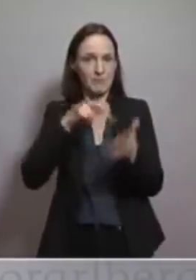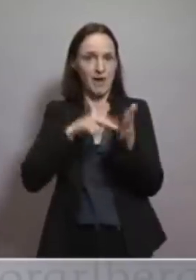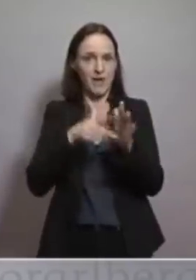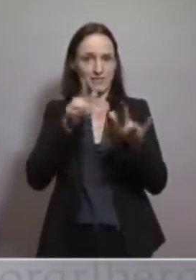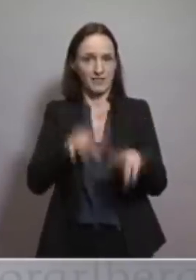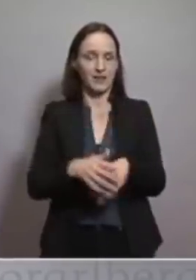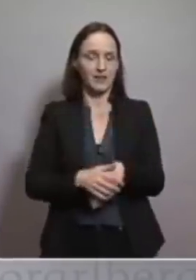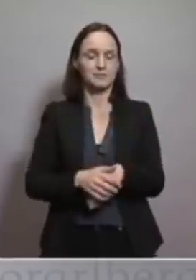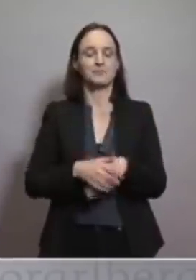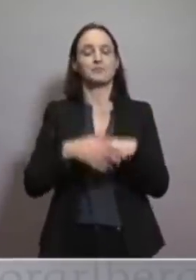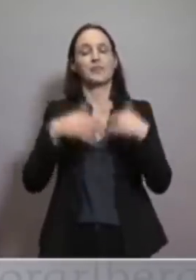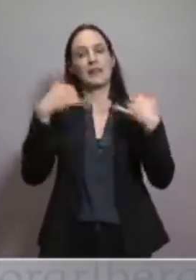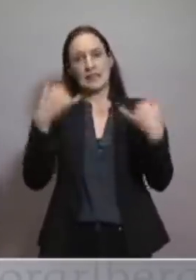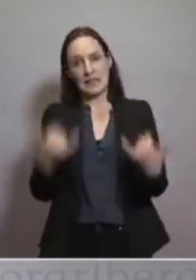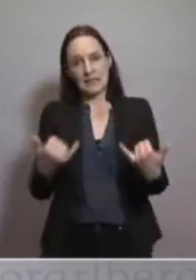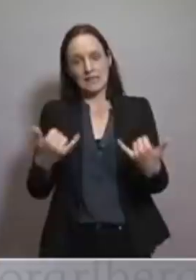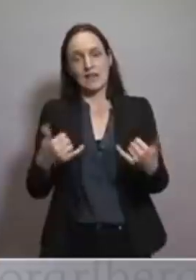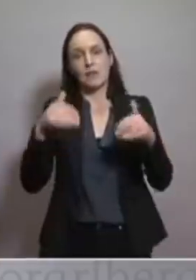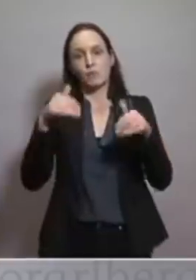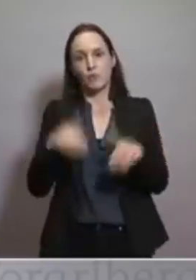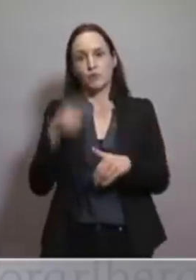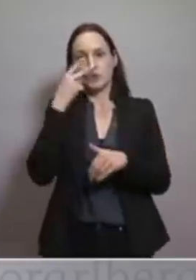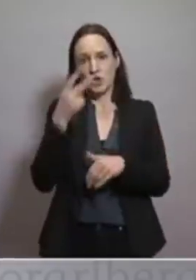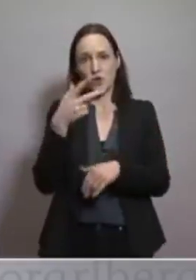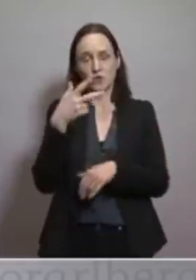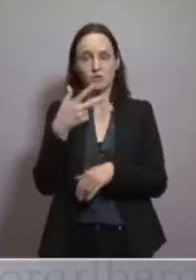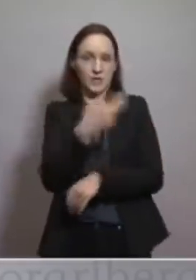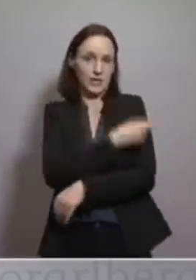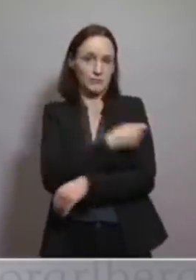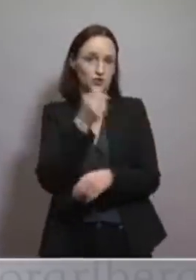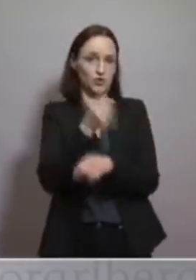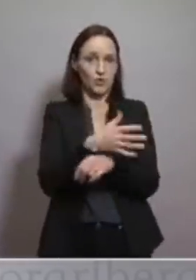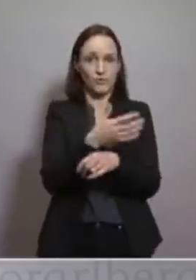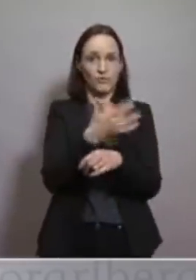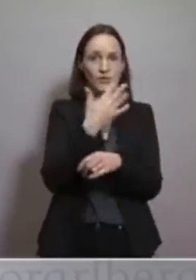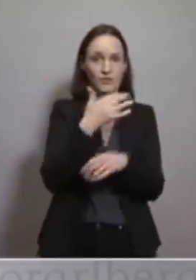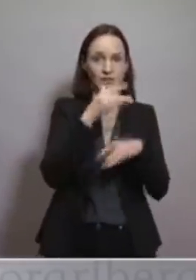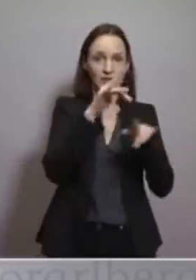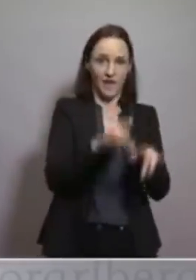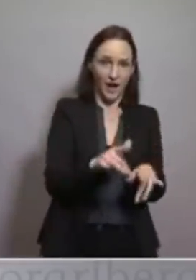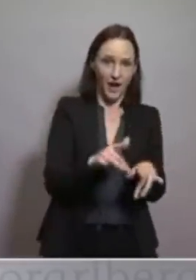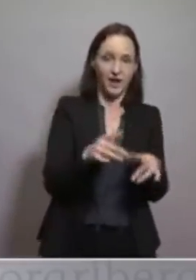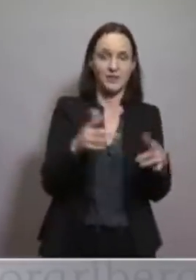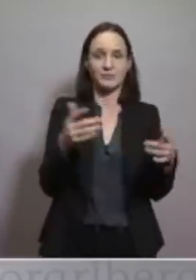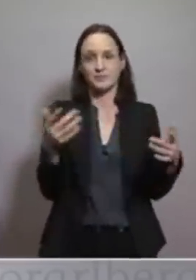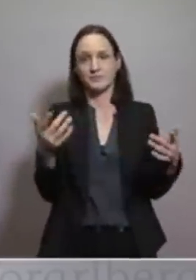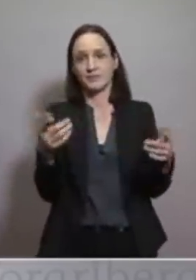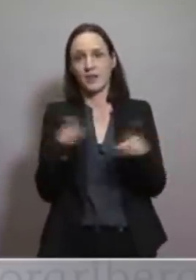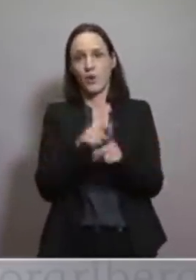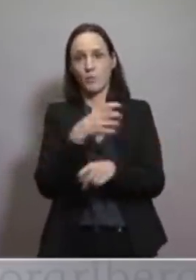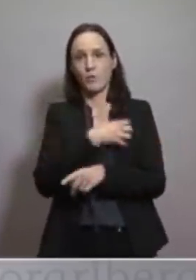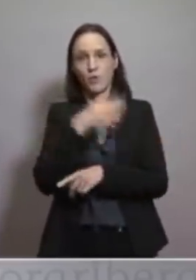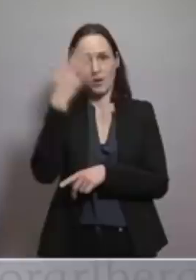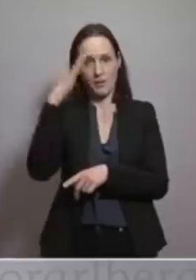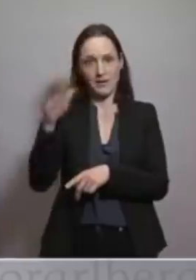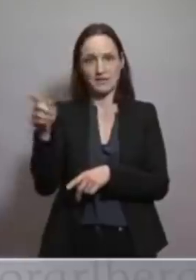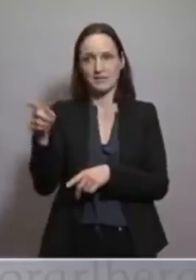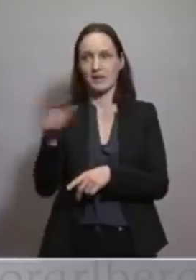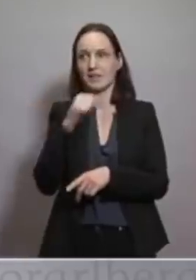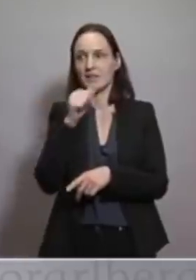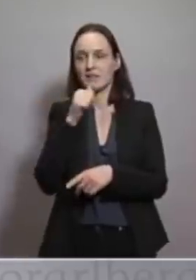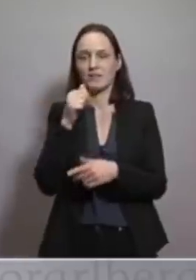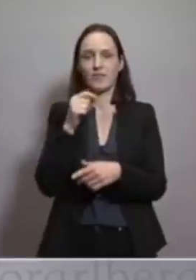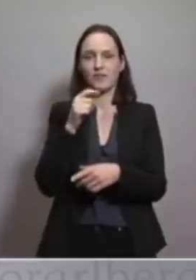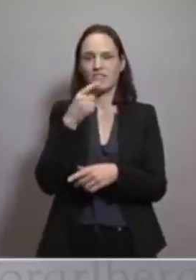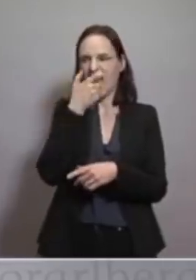orientieren, wie die Verfügbarkeit des Impfstoffes ist. Ja, ich bin auch dem Herrn Bürgermeister die Impfung nicht neidisch.